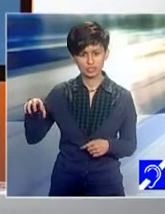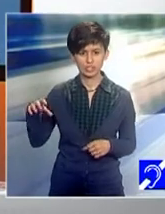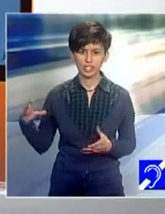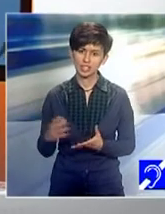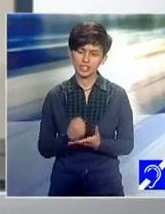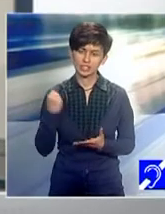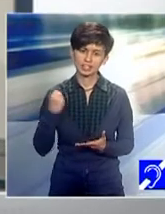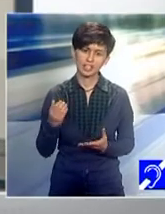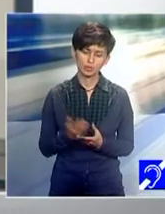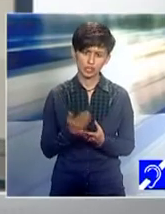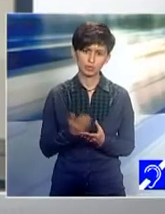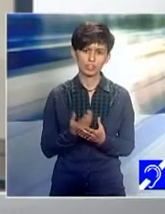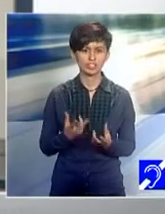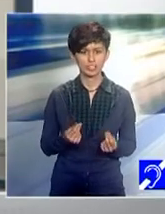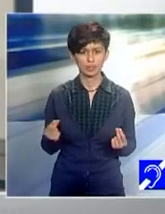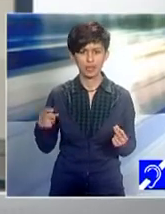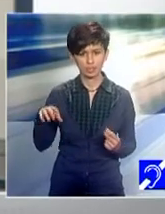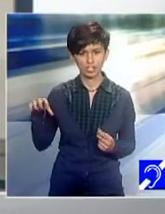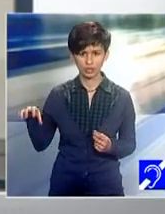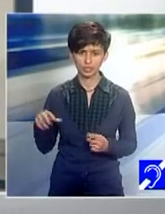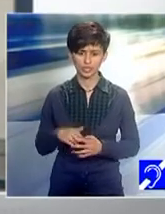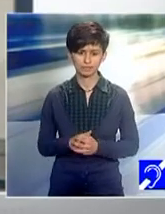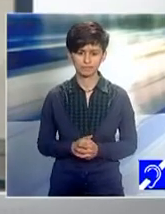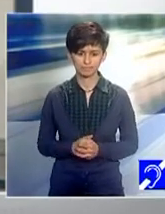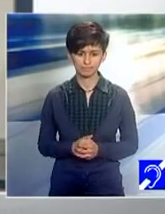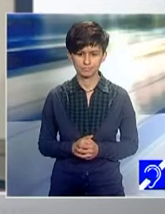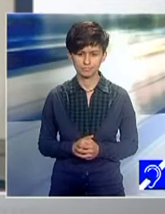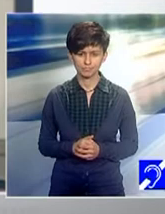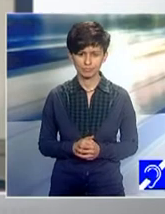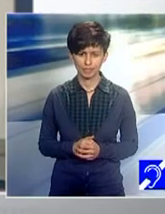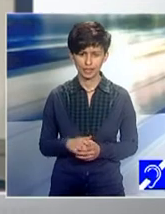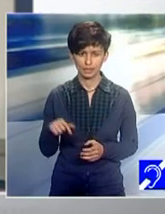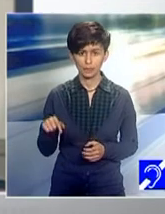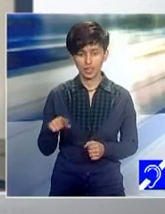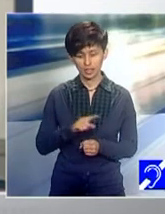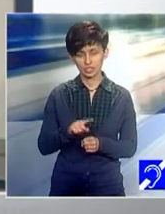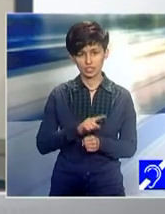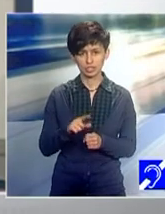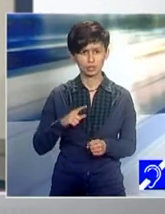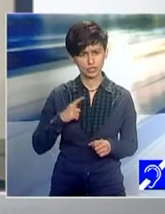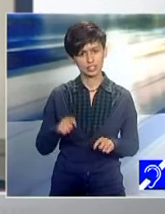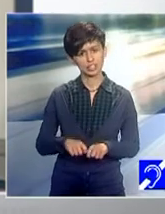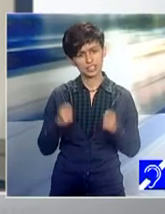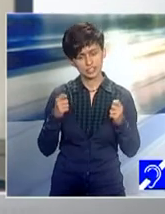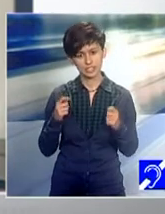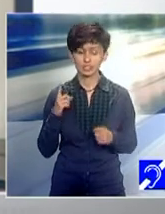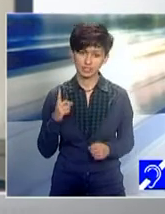locuri. Așa este. Și, de fapt, această chestiune mai este deschisă, dar,